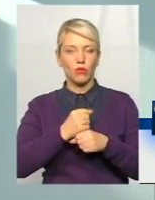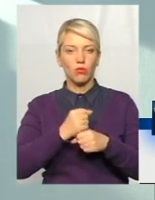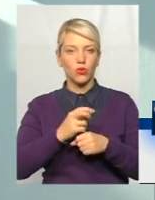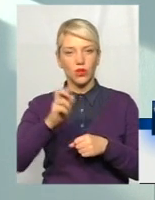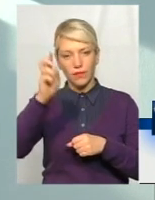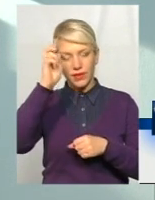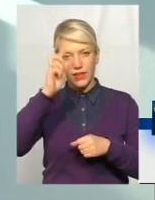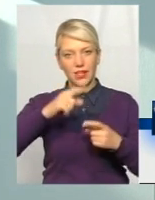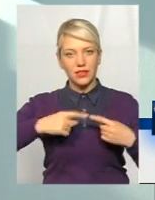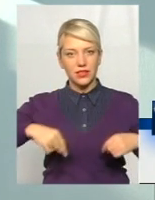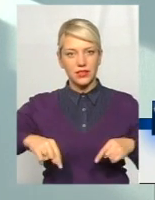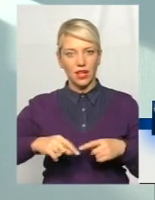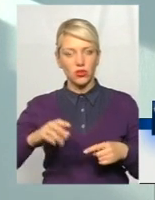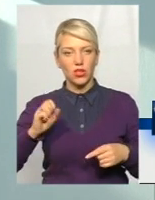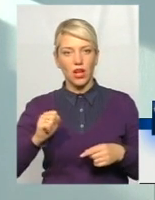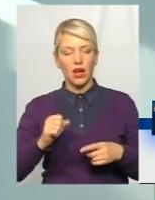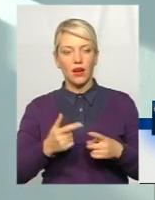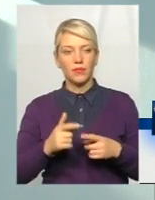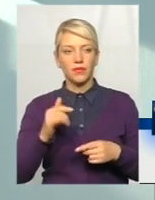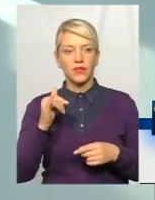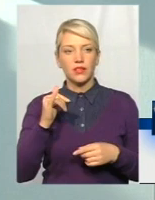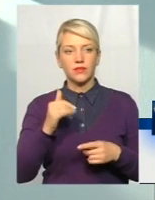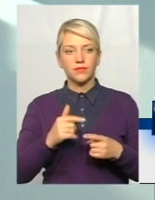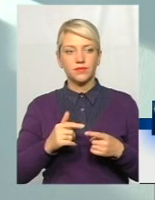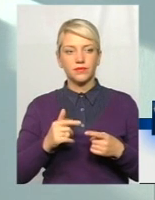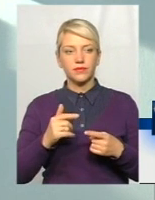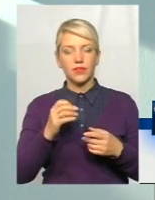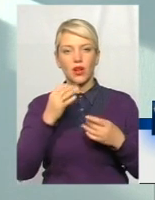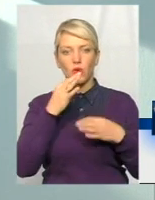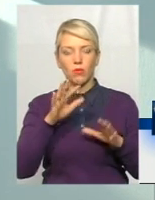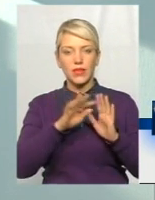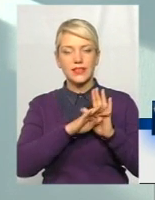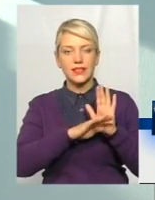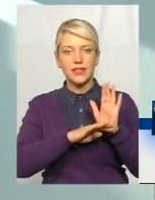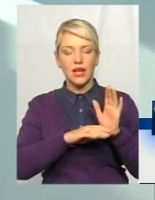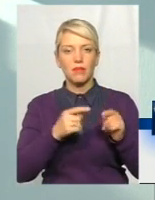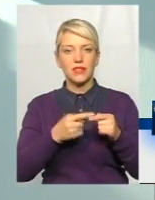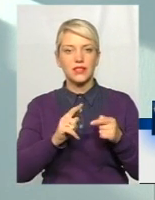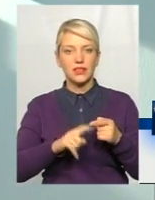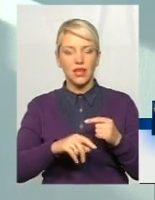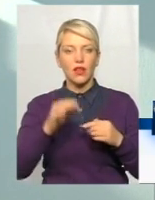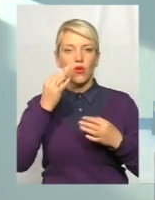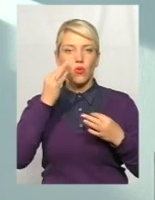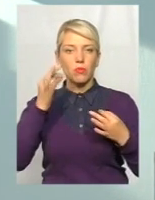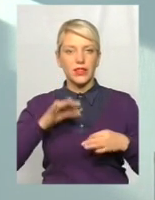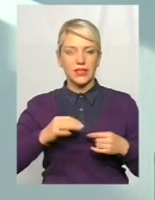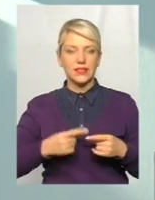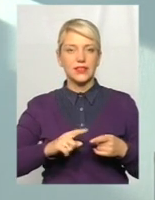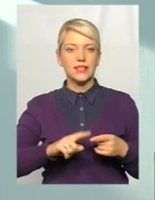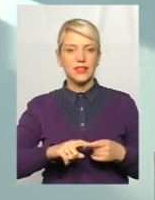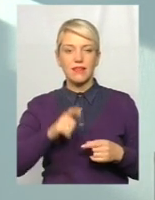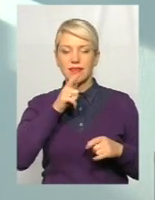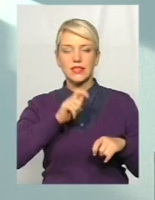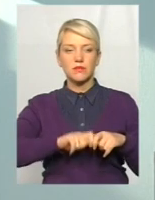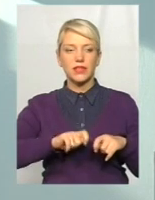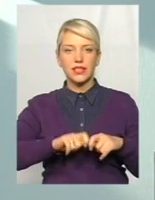комунальному секторі, на муниципальному. А люба мублікова система – це, в першу чергу, ці компетенції, ця експертиза,